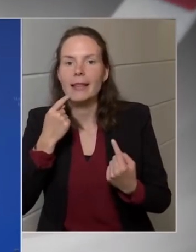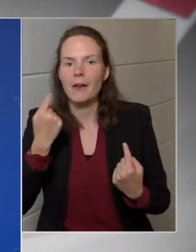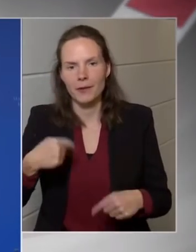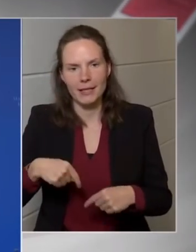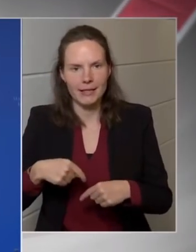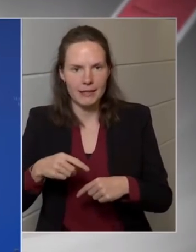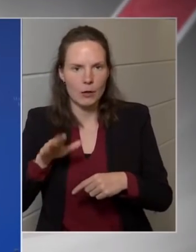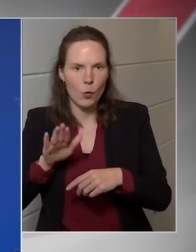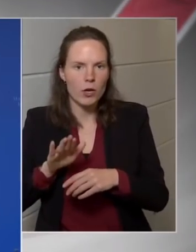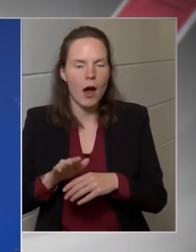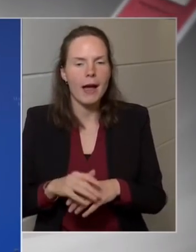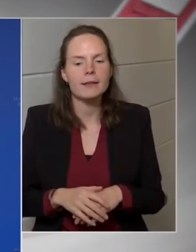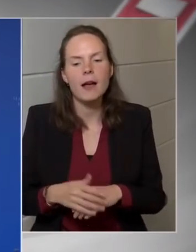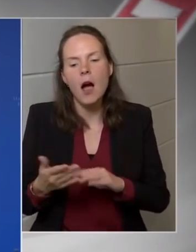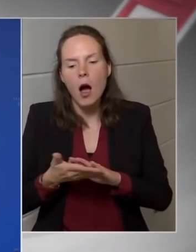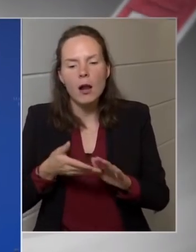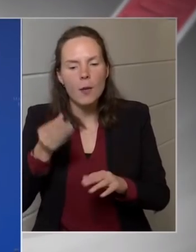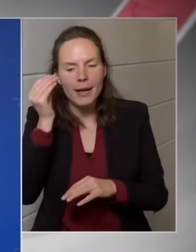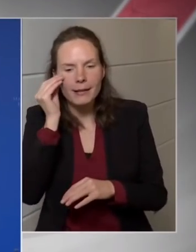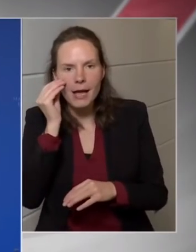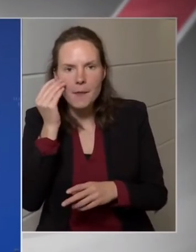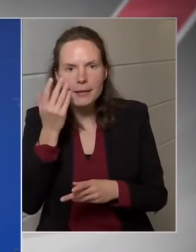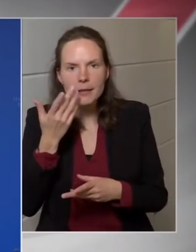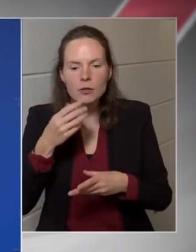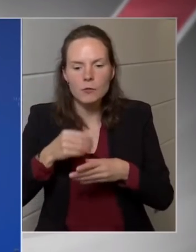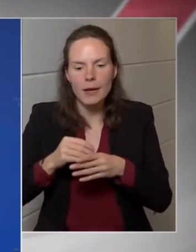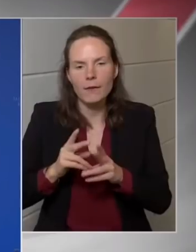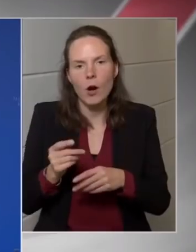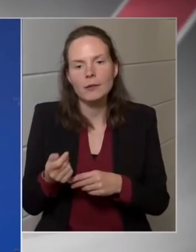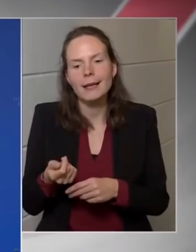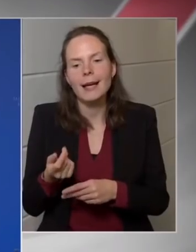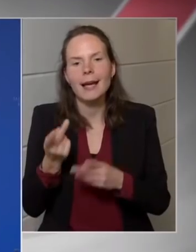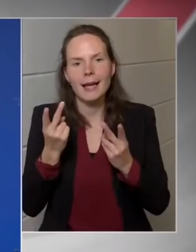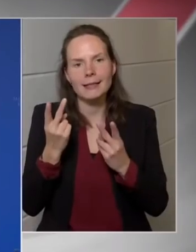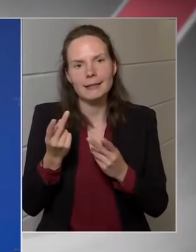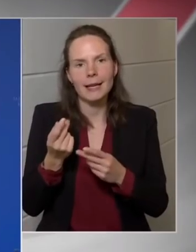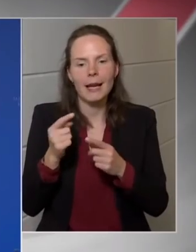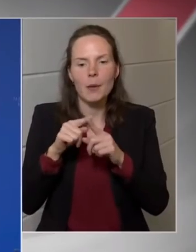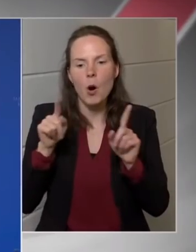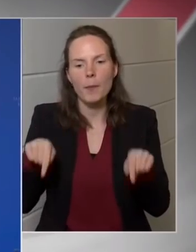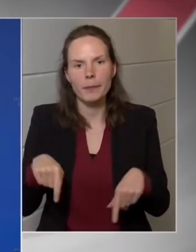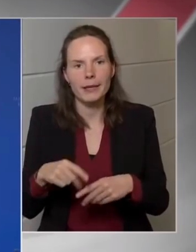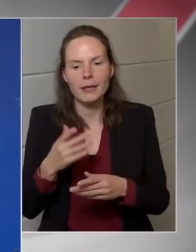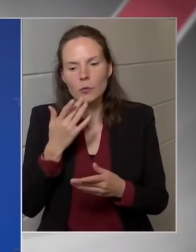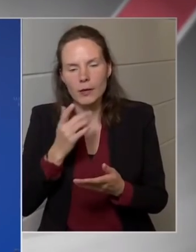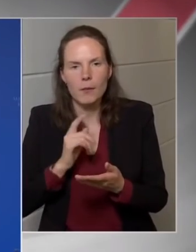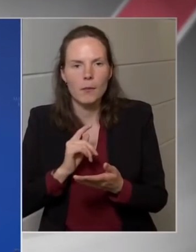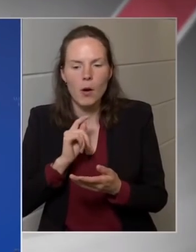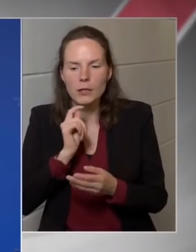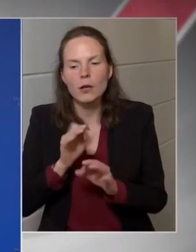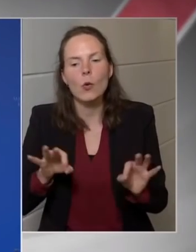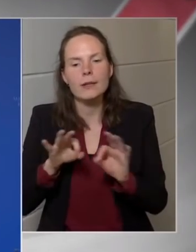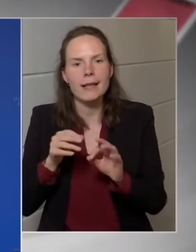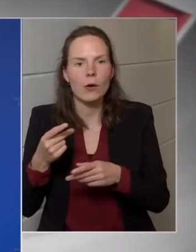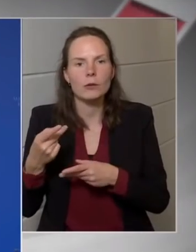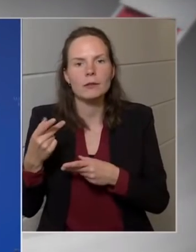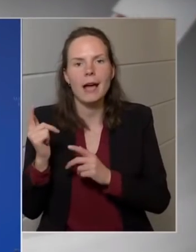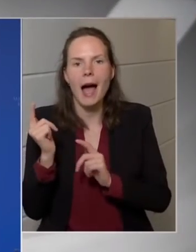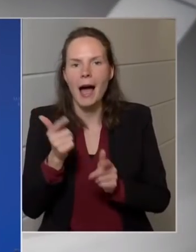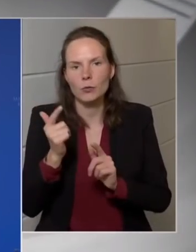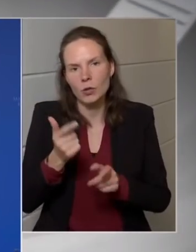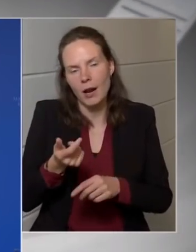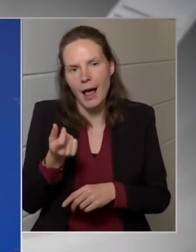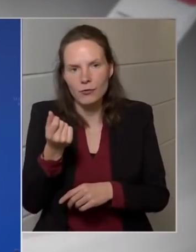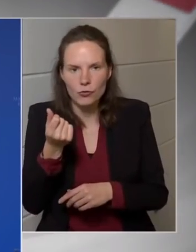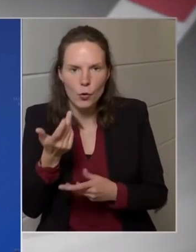és alapértemezésben az értékpapírok tranzakciójára vezették be Magyarországon, átutalásokon van. Bár itt nem beszéltem